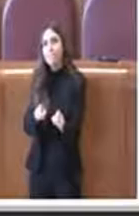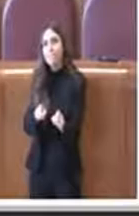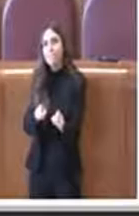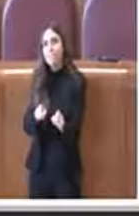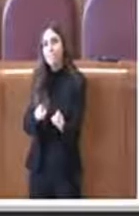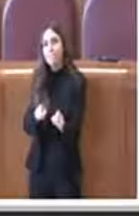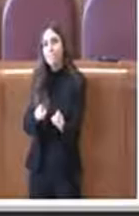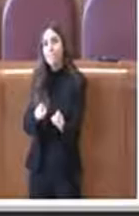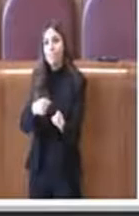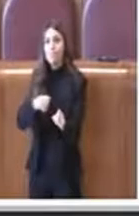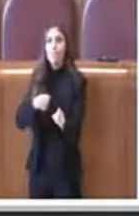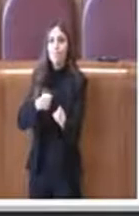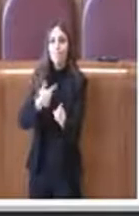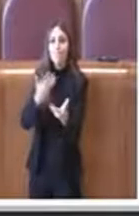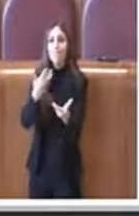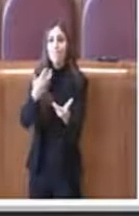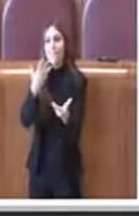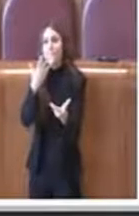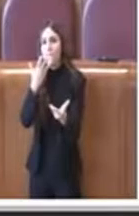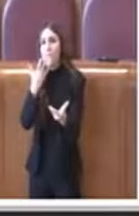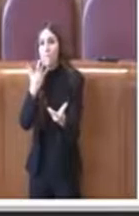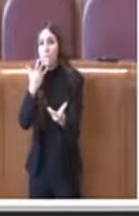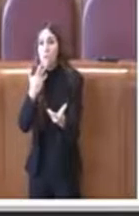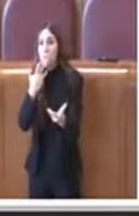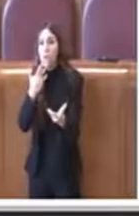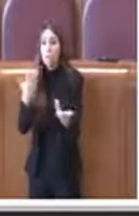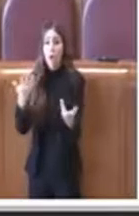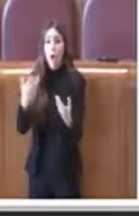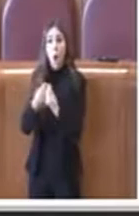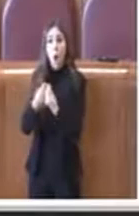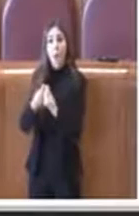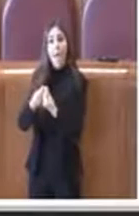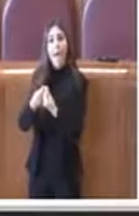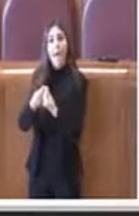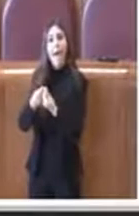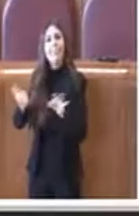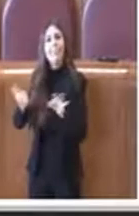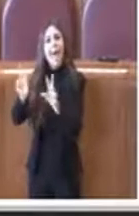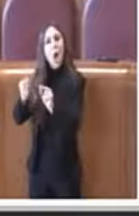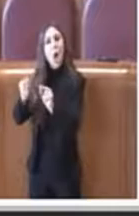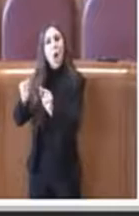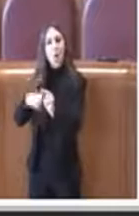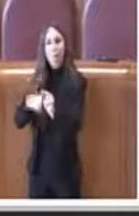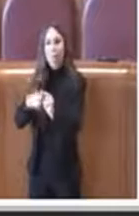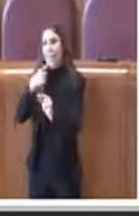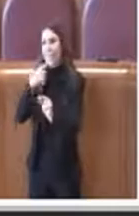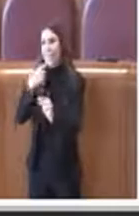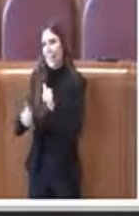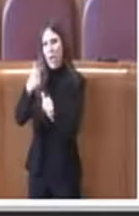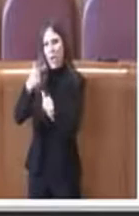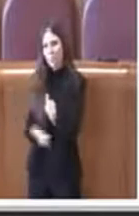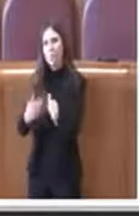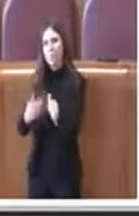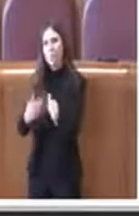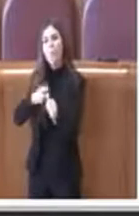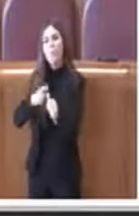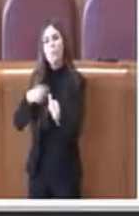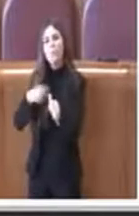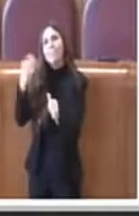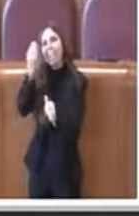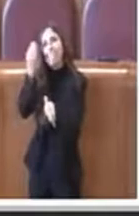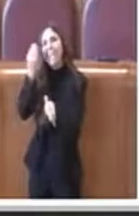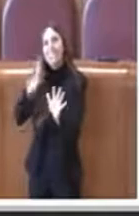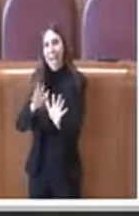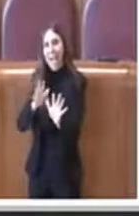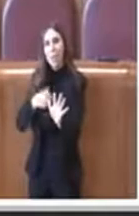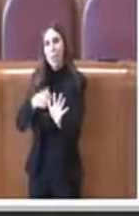io vorrei l'ha fatto anche il collega Terranova mi ha anticipato perché avevo pensato di farlo anche io